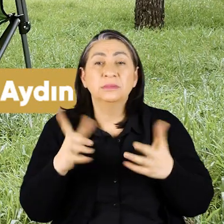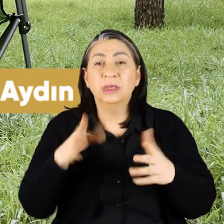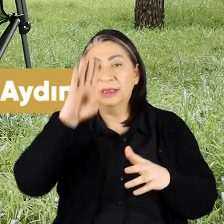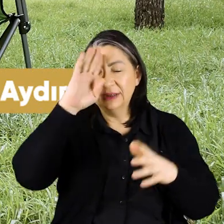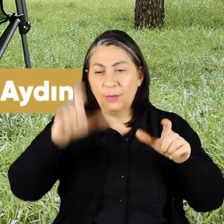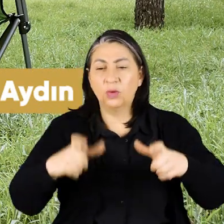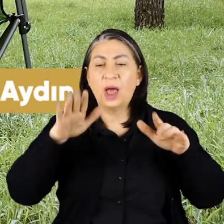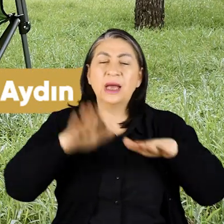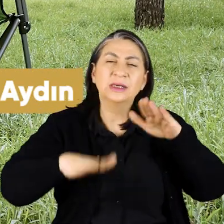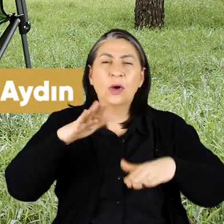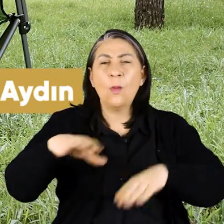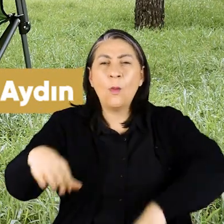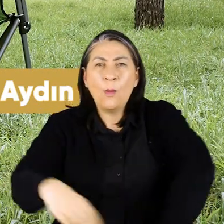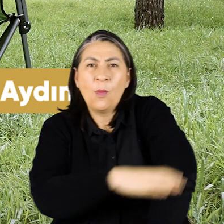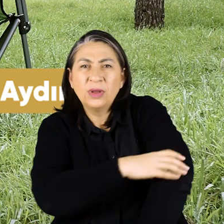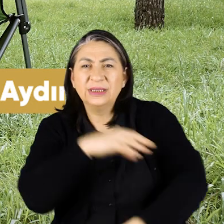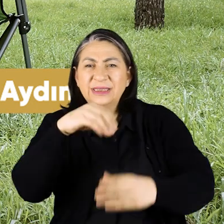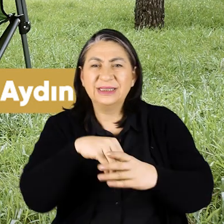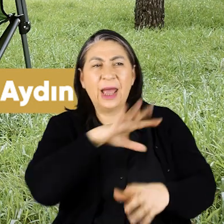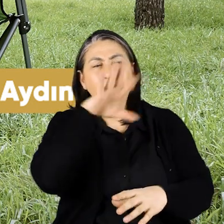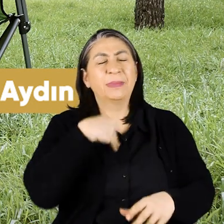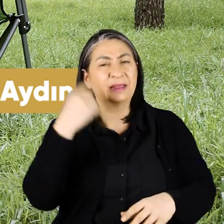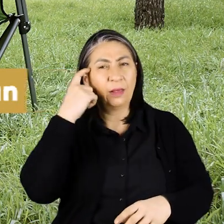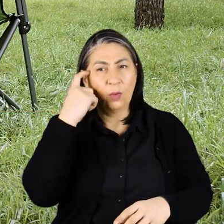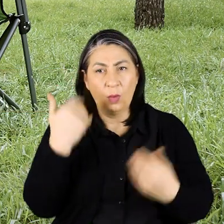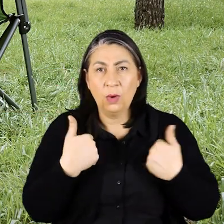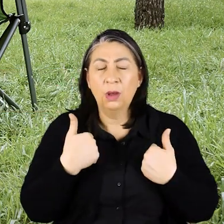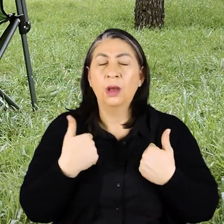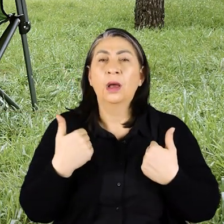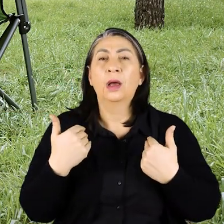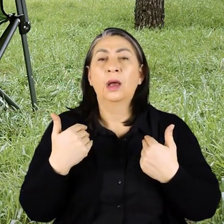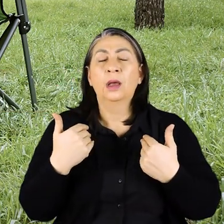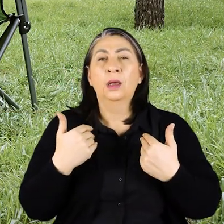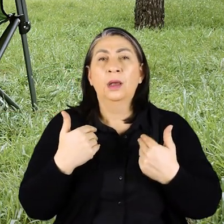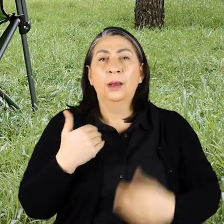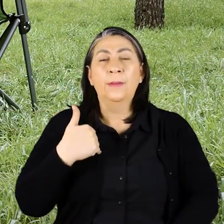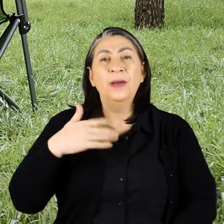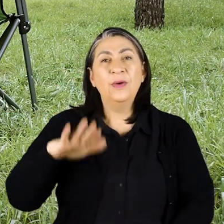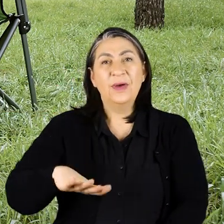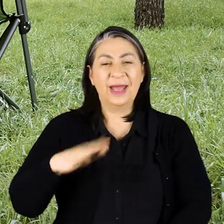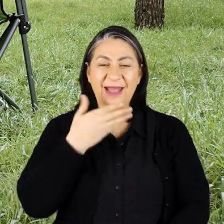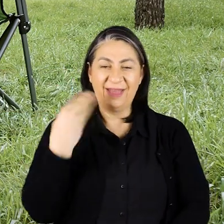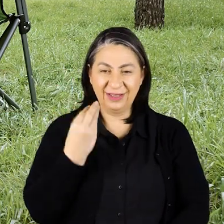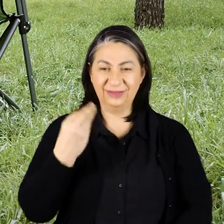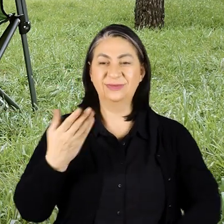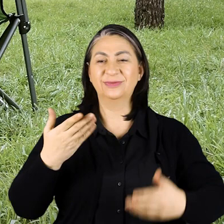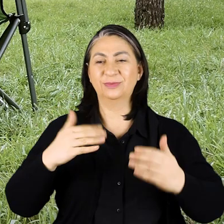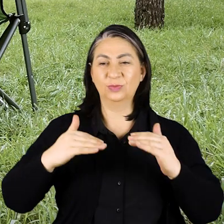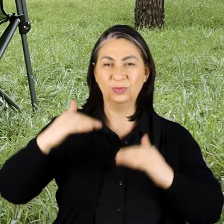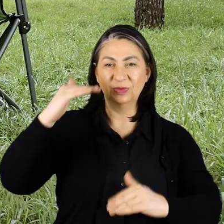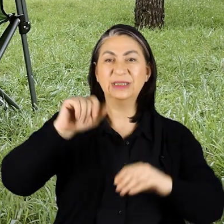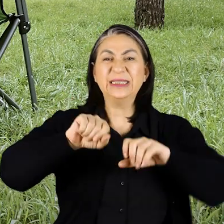İstanbul'da çoğu protezici bu işin için olanlar beni tanıyor Yani ben işte küçükken ergenlik döneminde gelişim döneminde